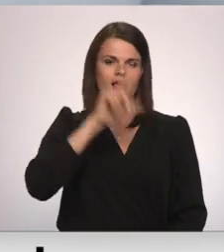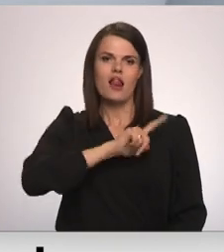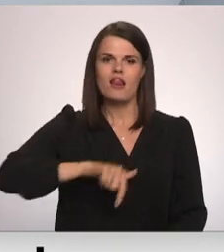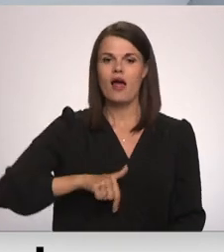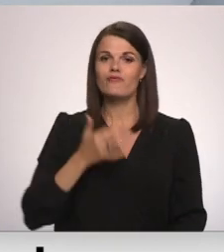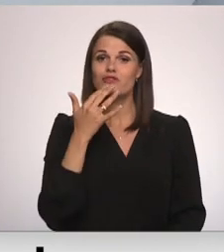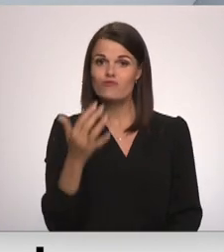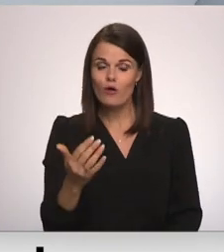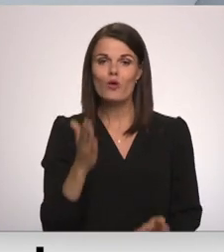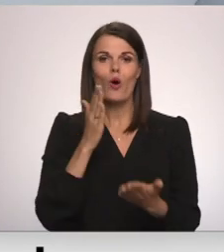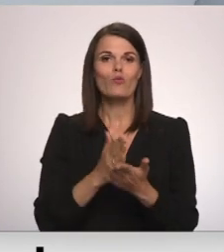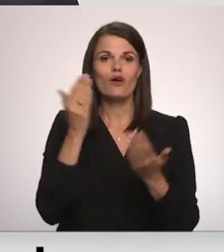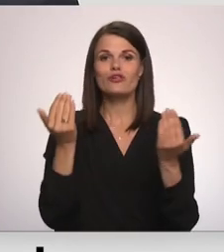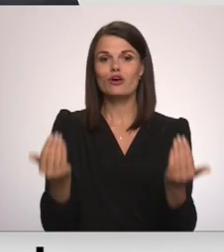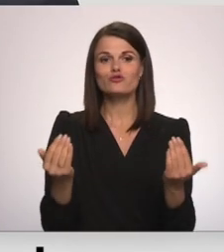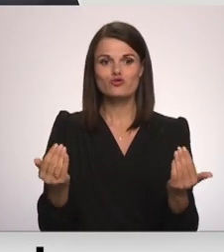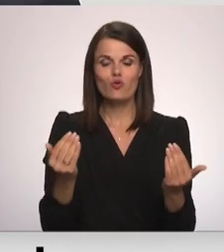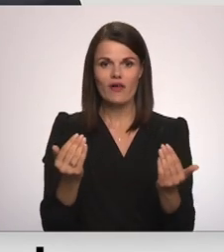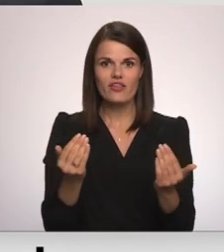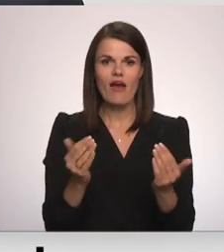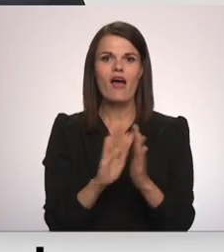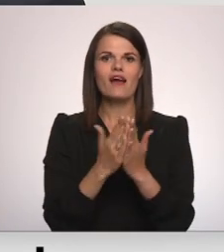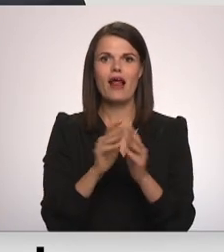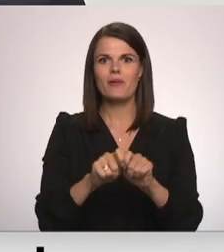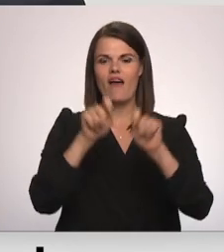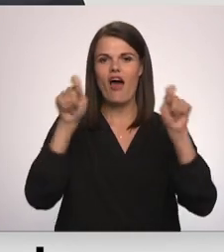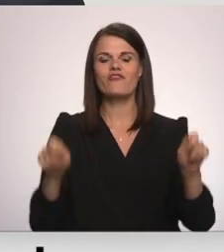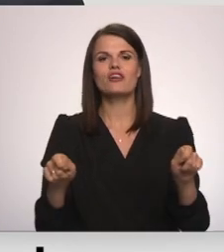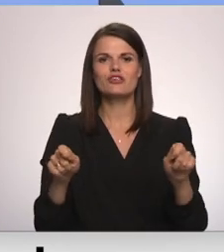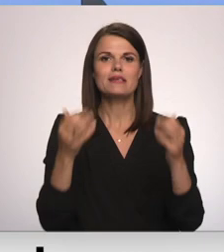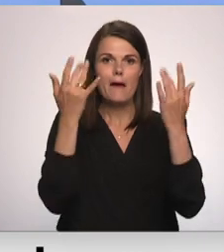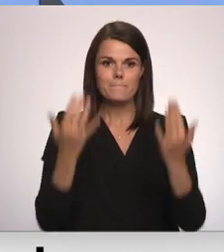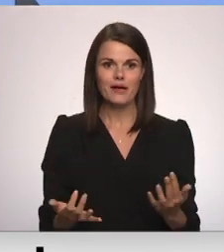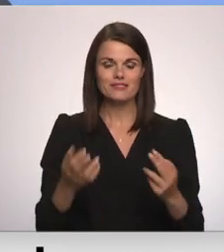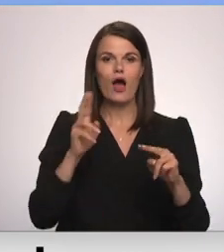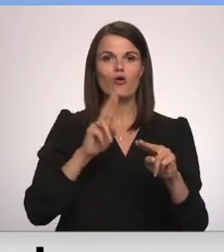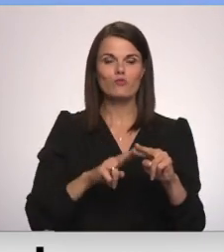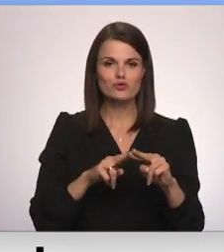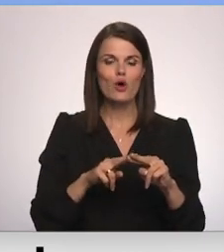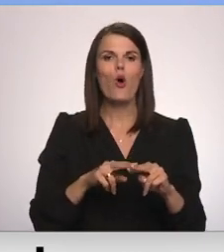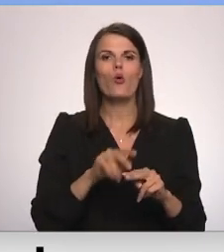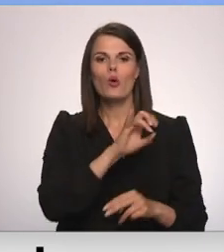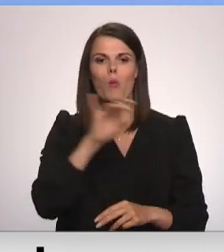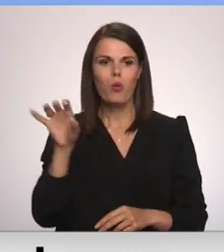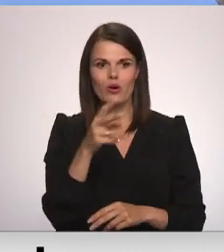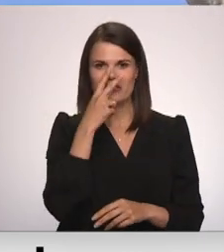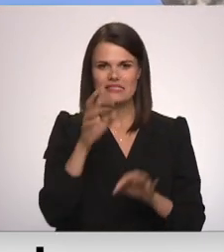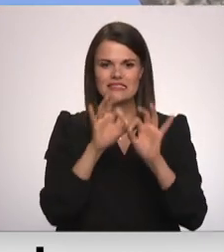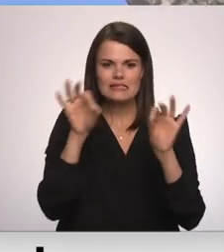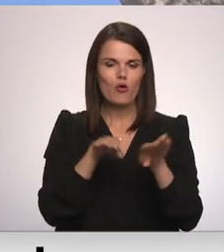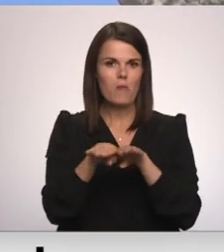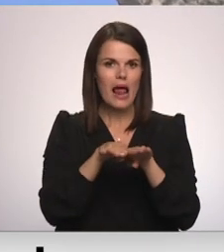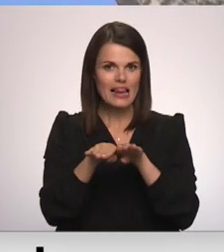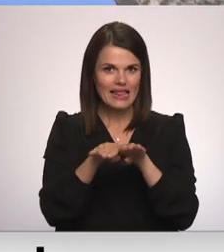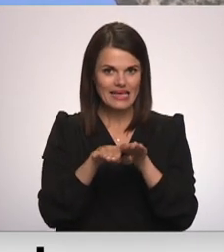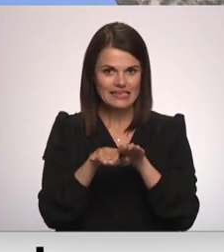pasākums. Ābecis patronese ir prezidenta kundze Andra Levite. Ābecis sākumā ir burti, kuri abās valodās ir līdzīgi. Īpaši